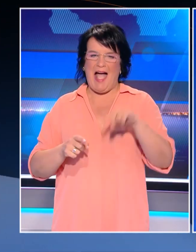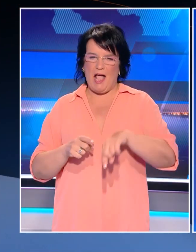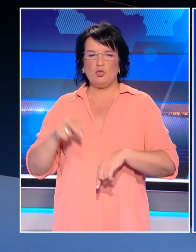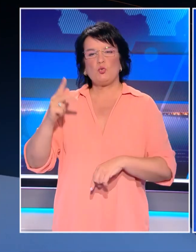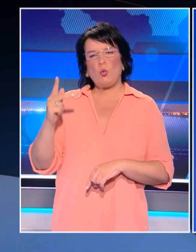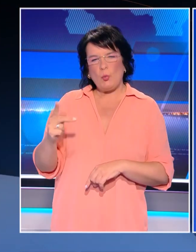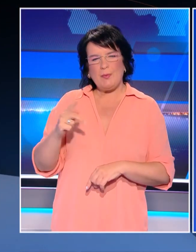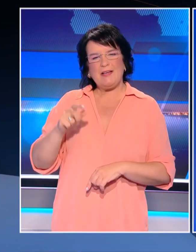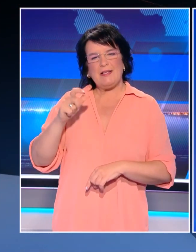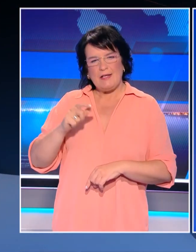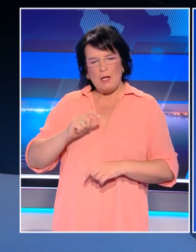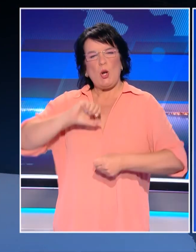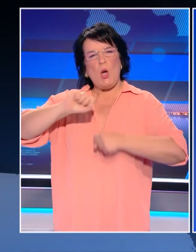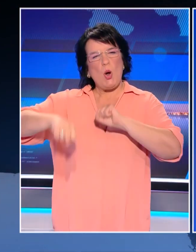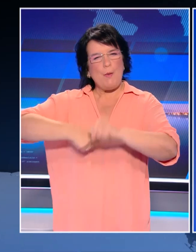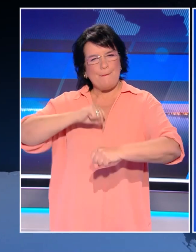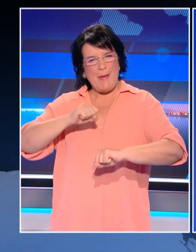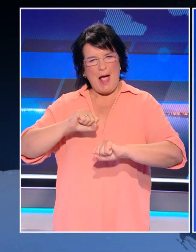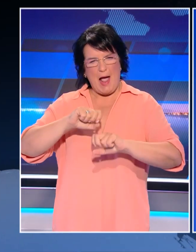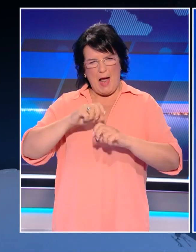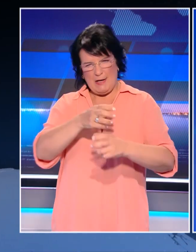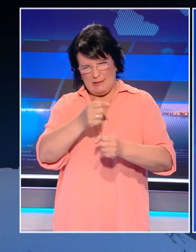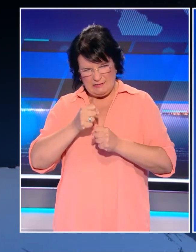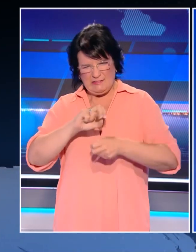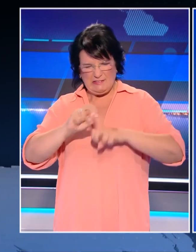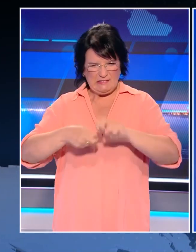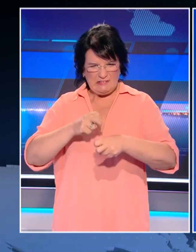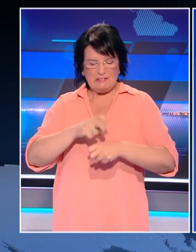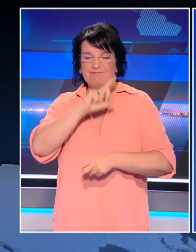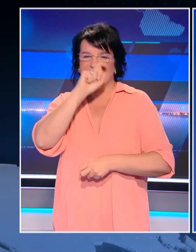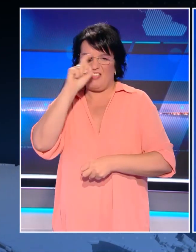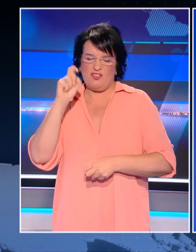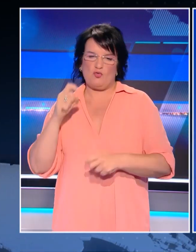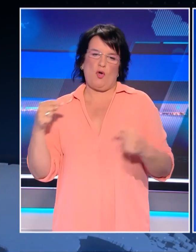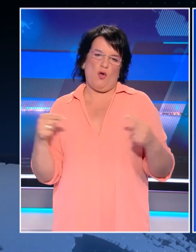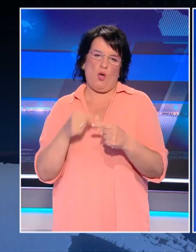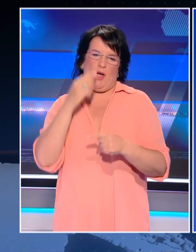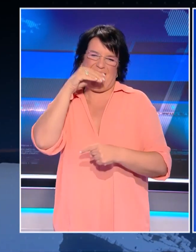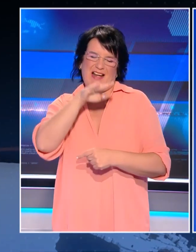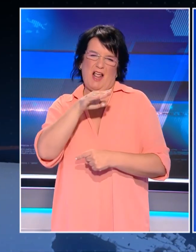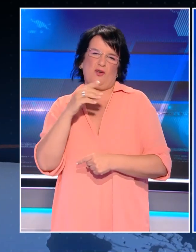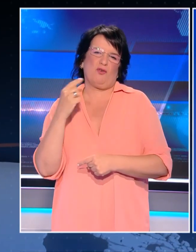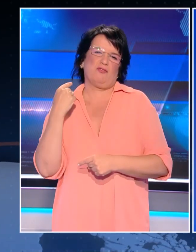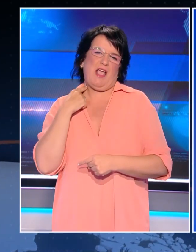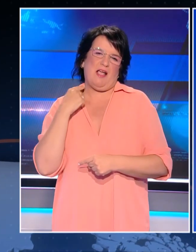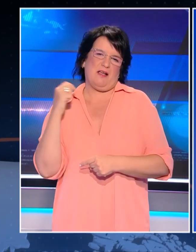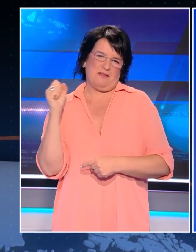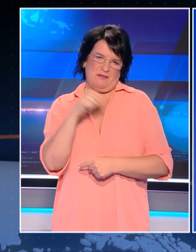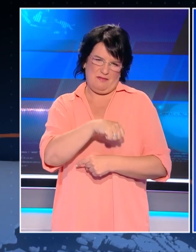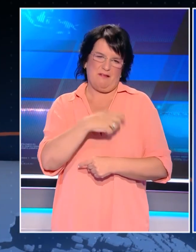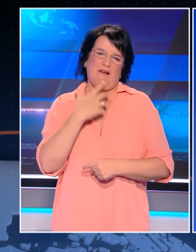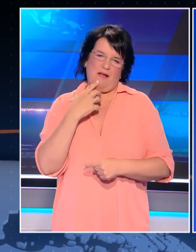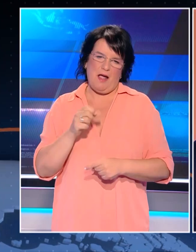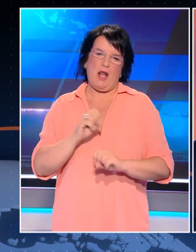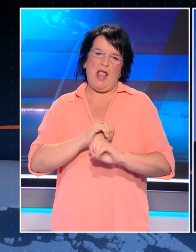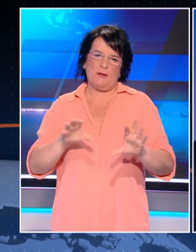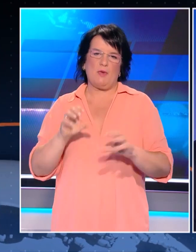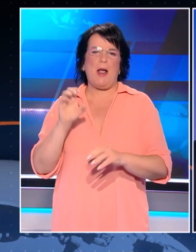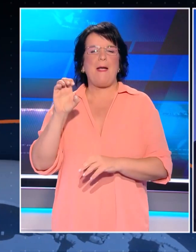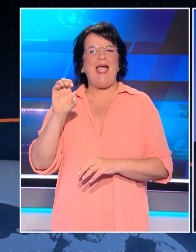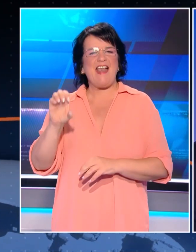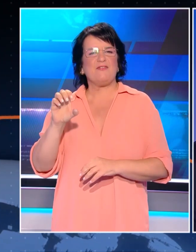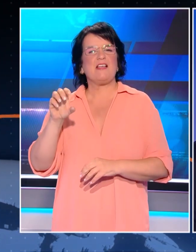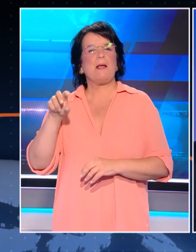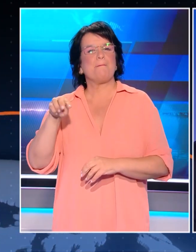εκπροσωπεί τη χώρα μας στην Ελευθέρα, πάλι έπεσε σε πολύ δύσκολο αντίπαλο και δεν συνεχίζει για τη διεκδίκηση του χρυσού μεταλλίου, αναλυτική ενημέρωση τώρα από την Έλβη